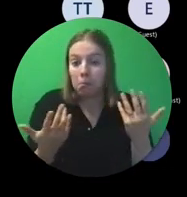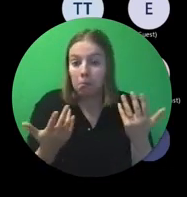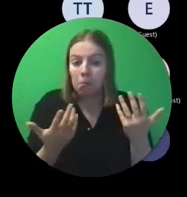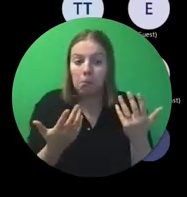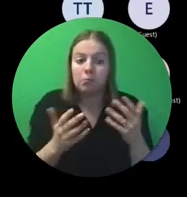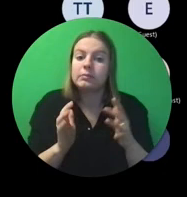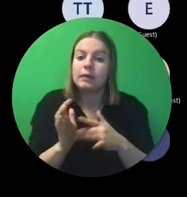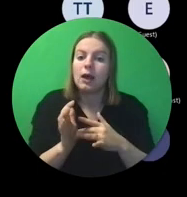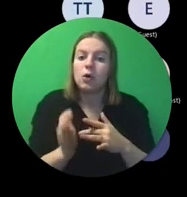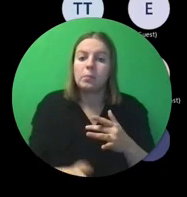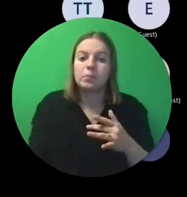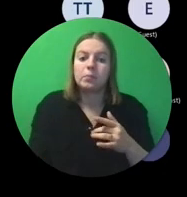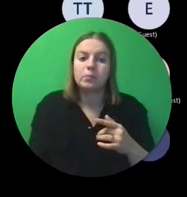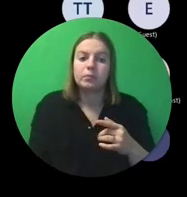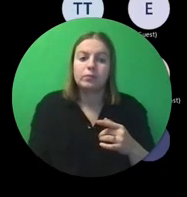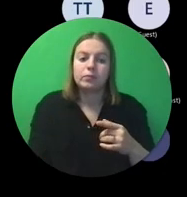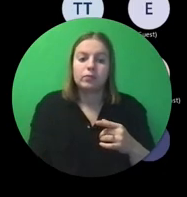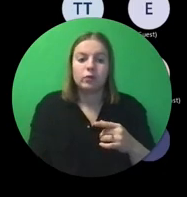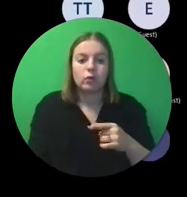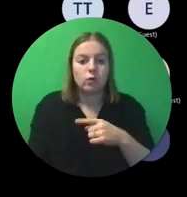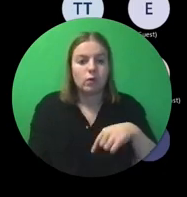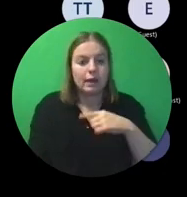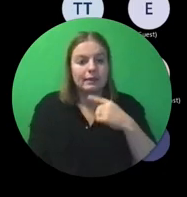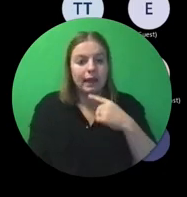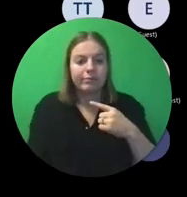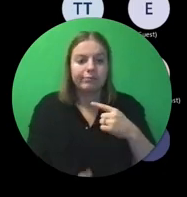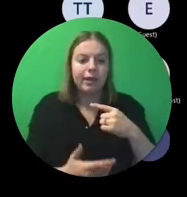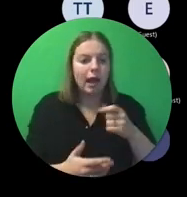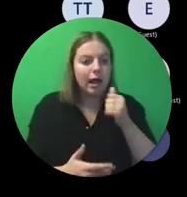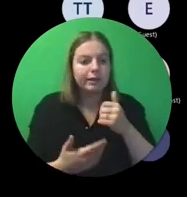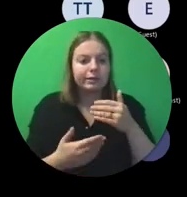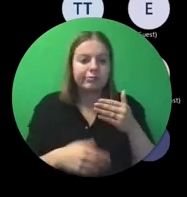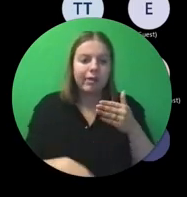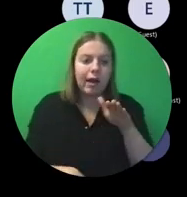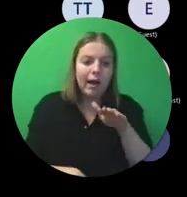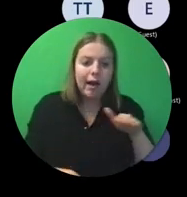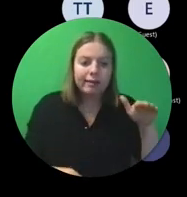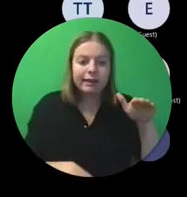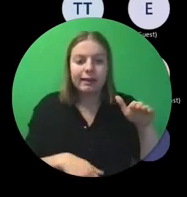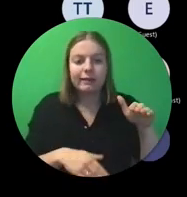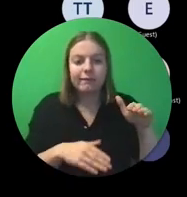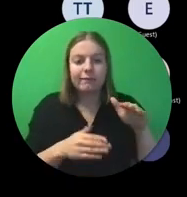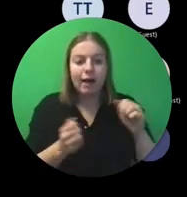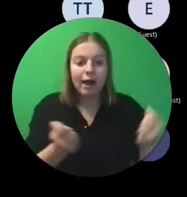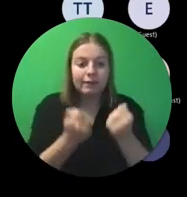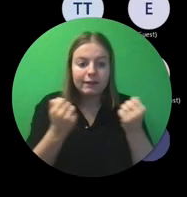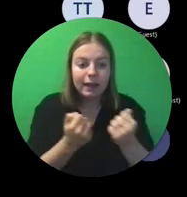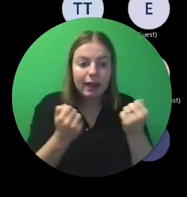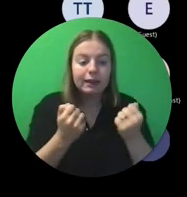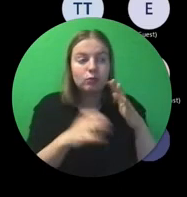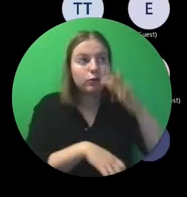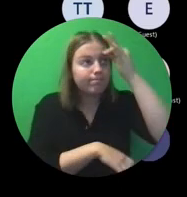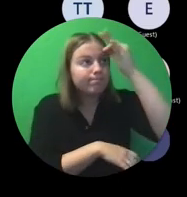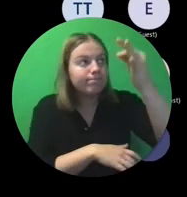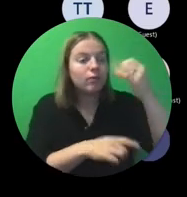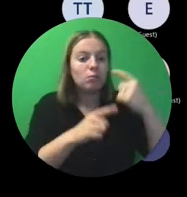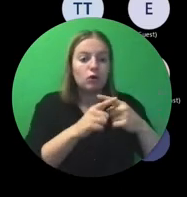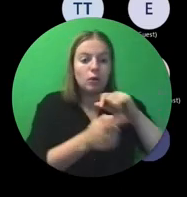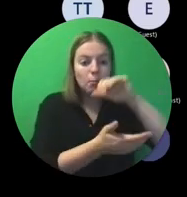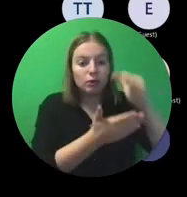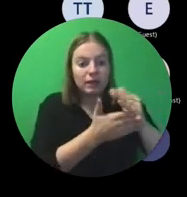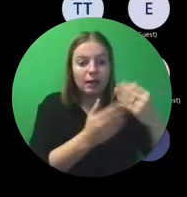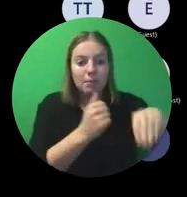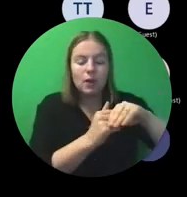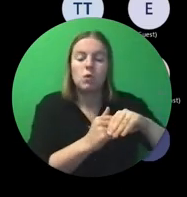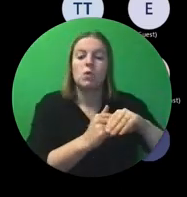dat het een equivalente activity uitvinden en daar dan ook nog een budget op plakken, dat is allemaal